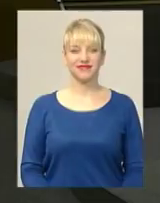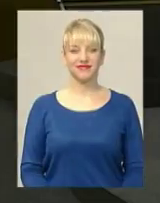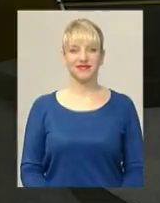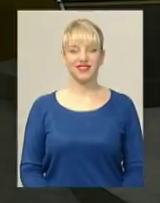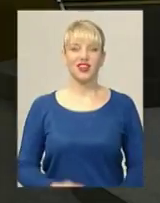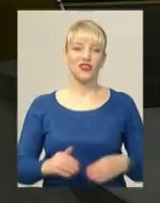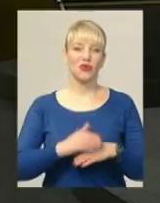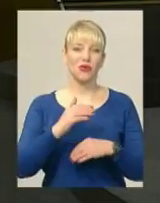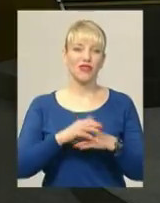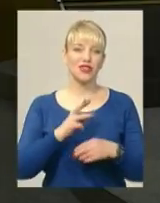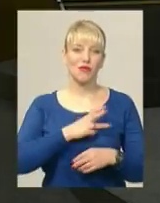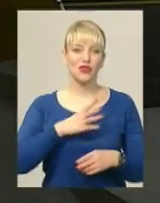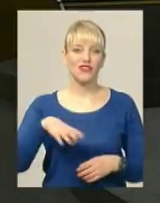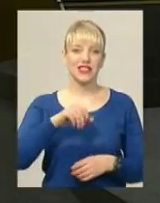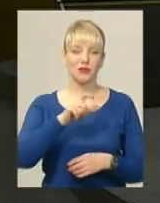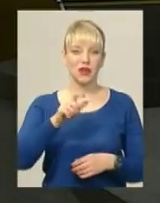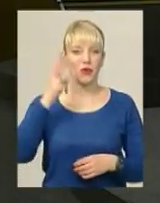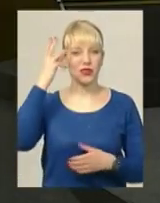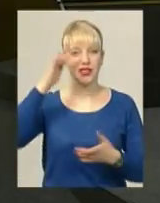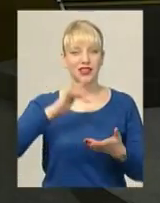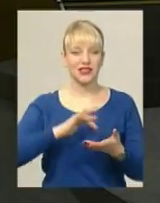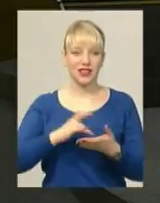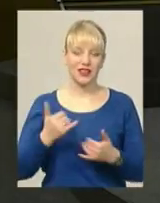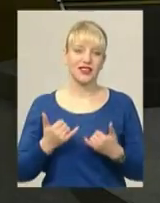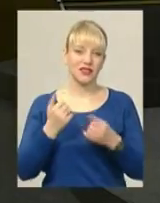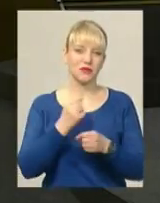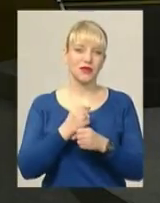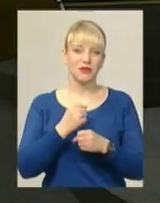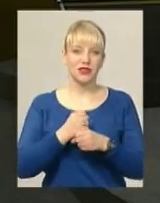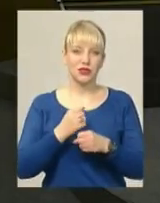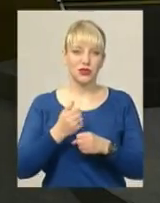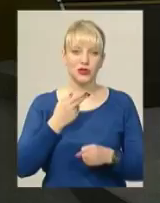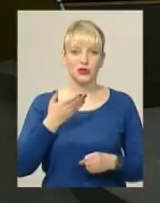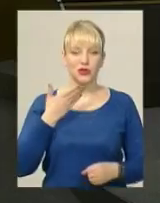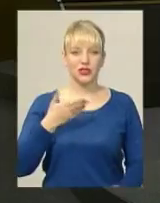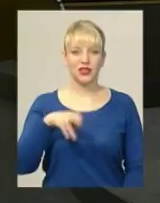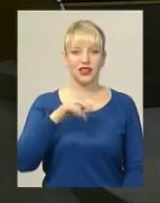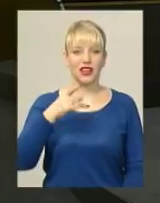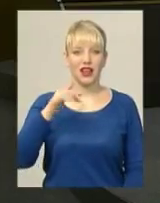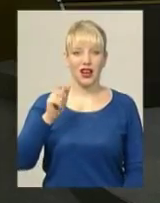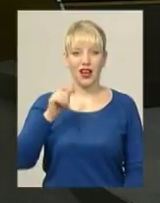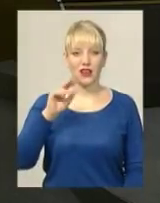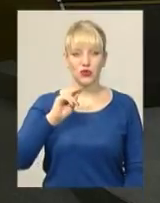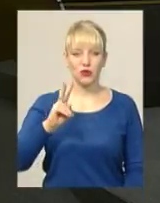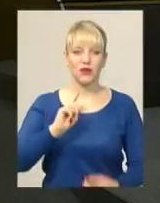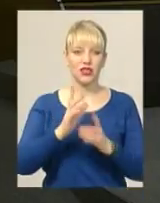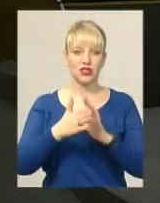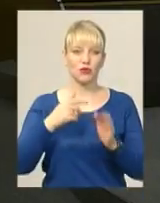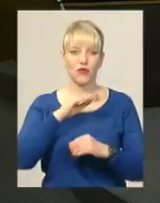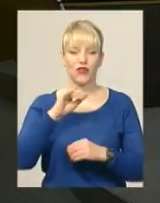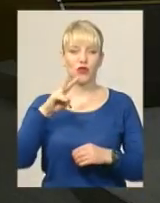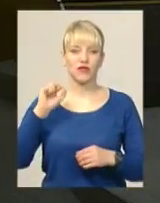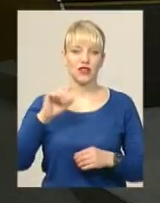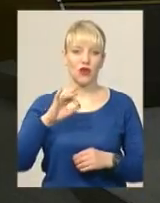Доброго вечора. Бажаємо усім глядачам телеканалу «Поділля Центр» в ефірі «Подільська панорама». У студії працюють ведуча Надія Драганчук та диктор